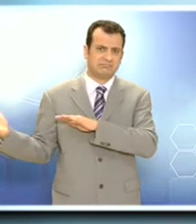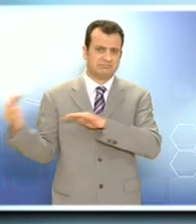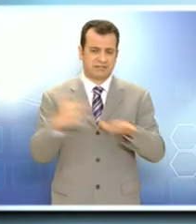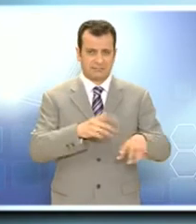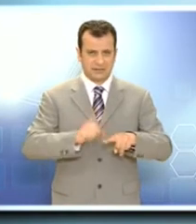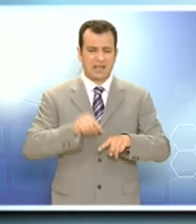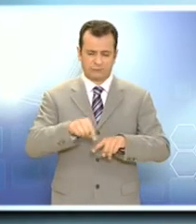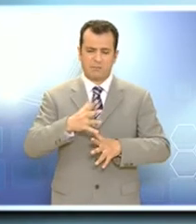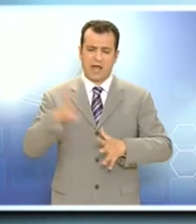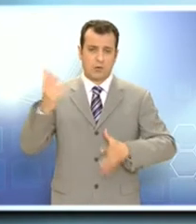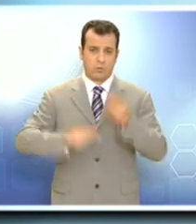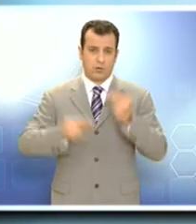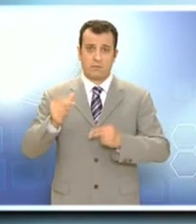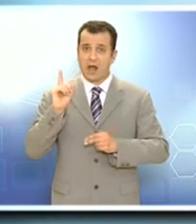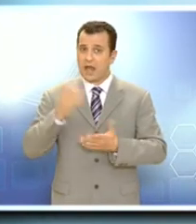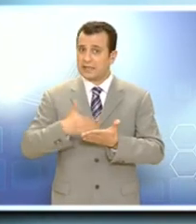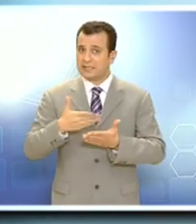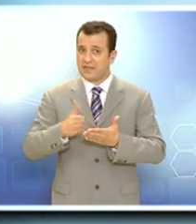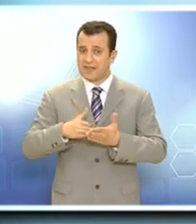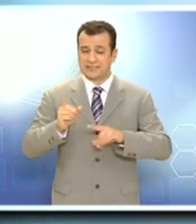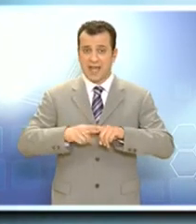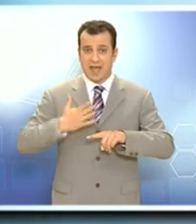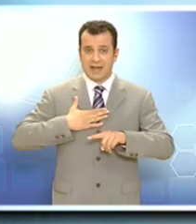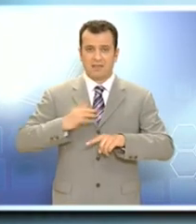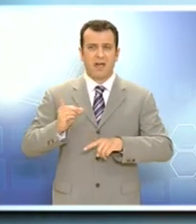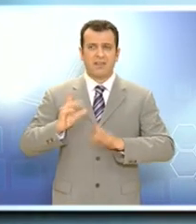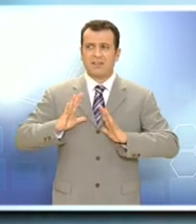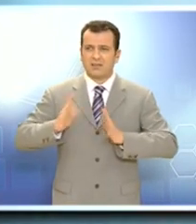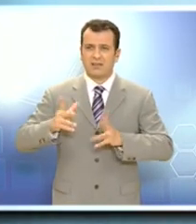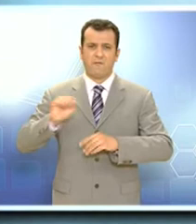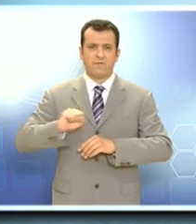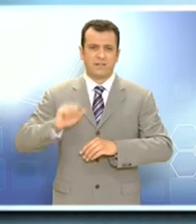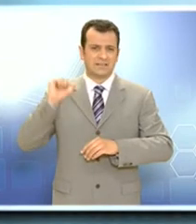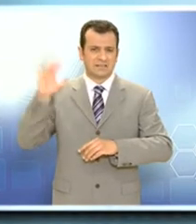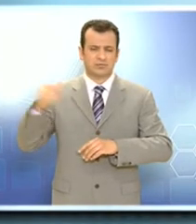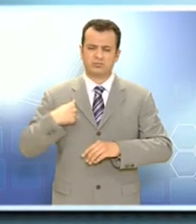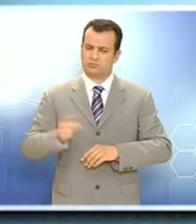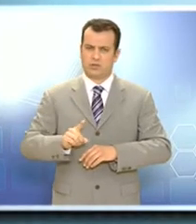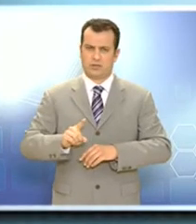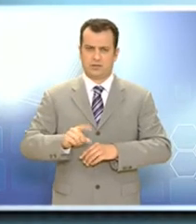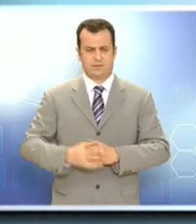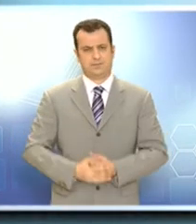μεγάλο πρόβλημα για τη χώρα, ενώ ξεκαθάρισε σε όλους τους τόνους ότι η ελληνική κοινωνία δεν είναι ξενοφοβική.